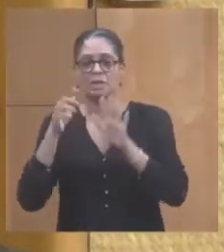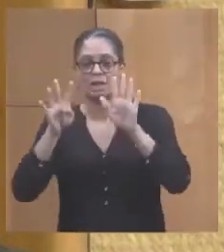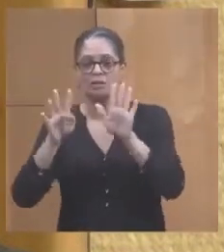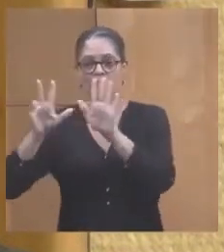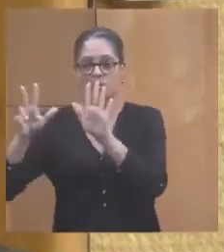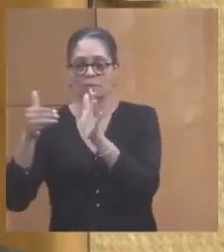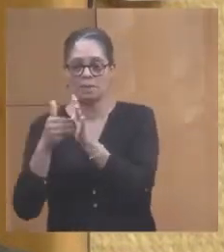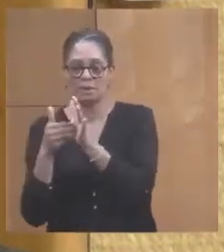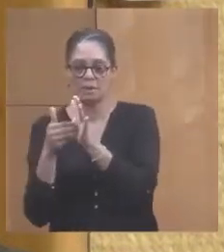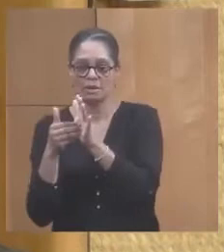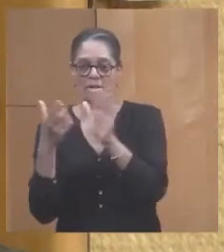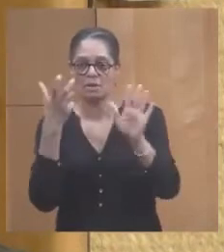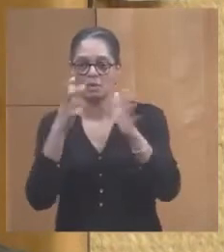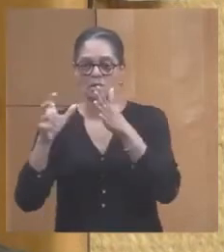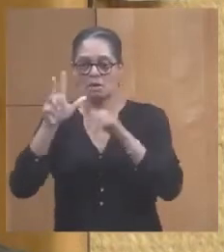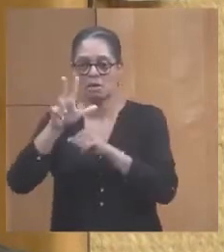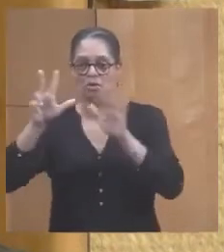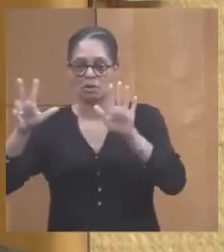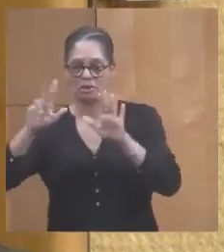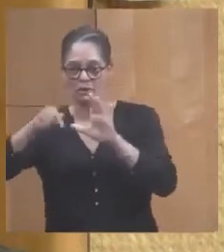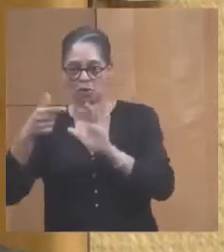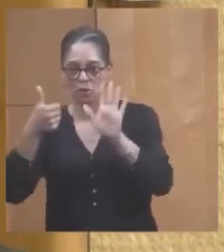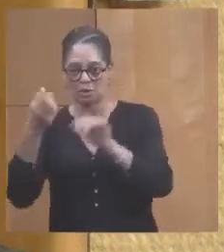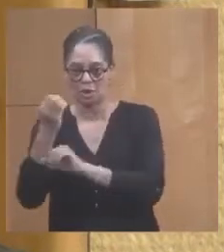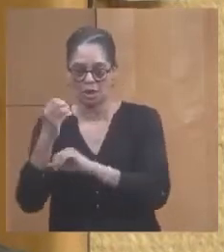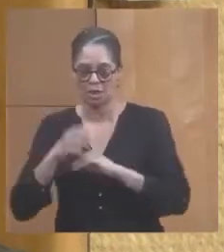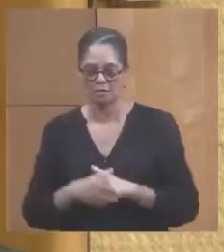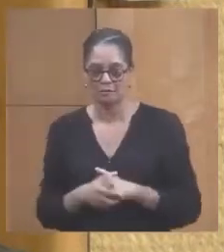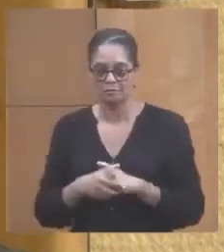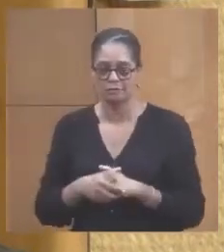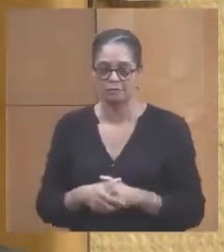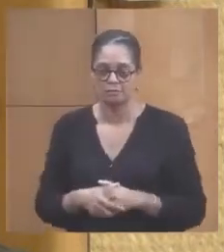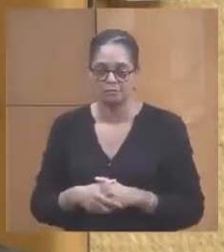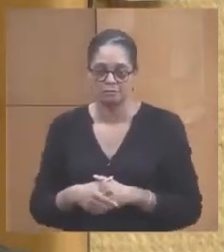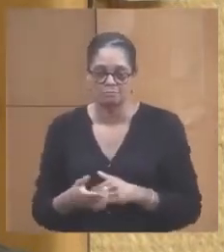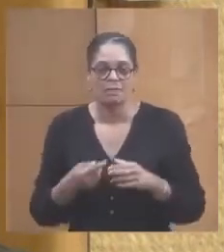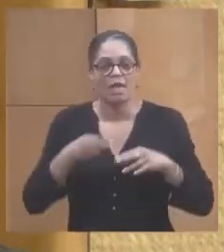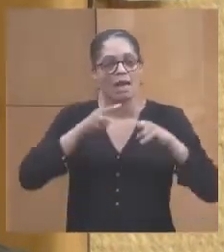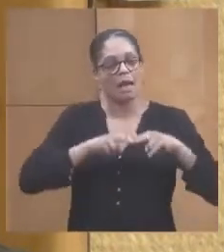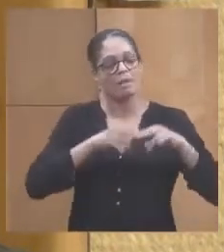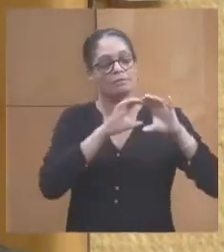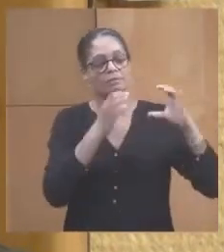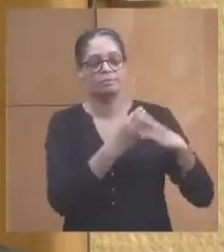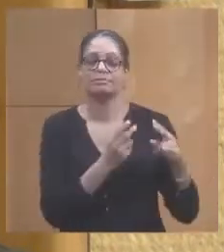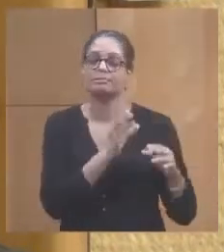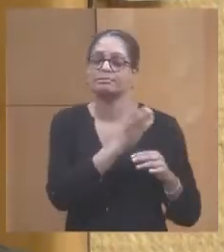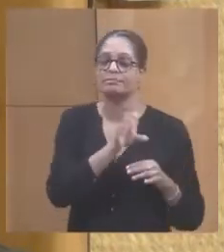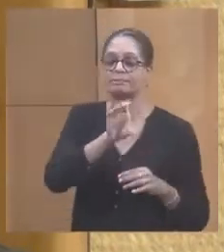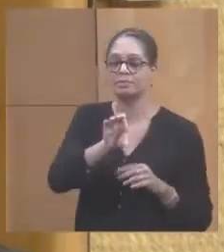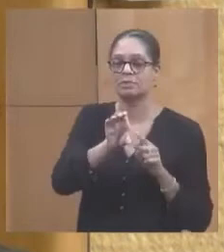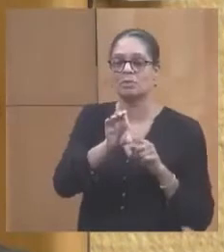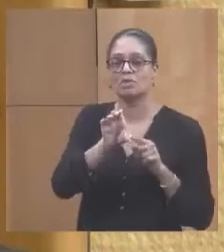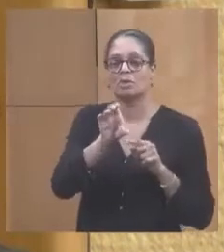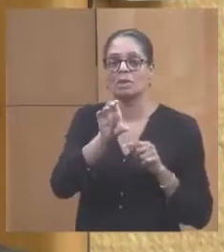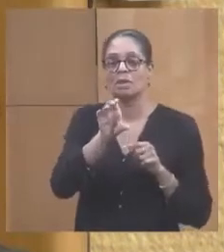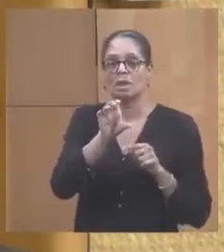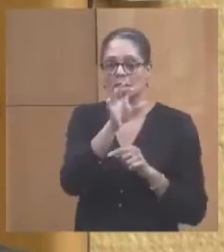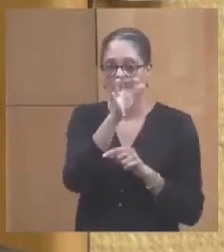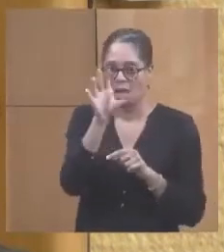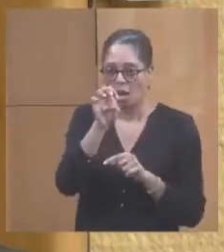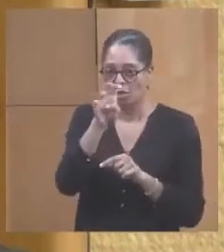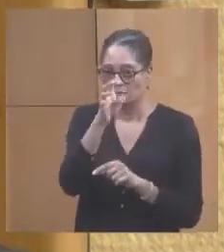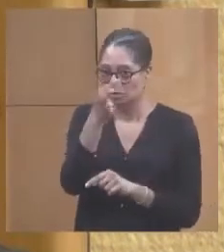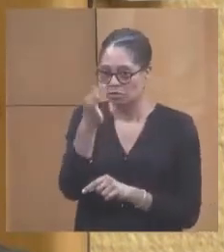838,60. Et le reste à charge de la CTM, c'est un autofinancement de